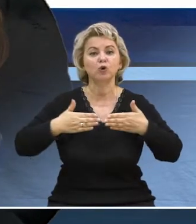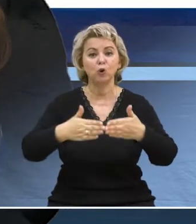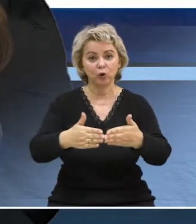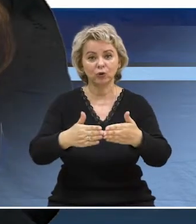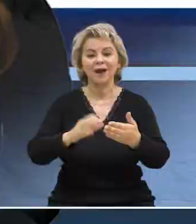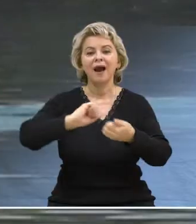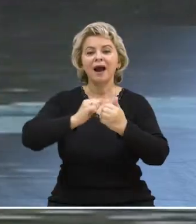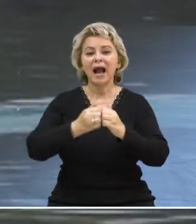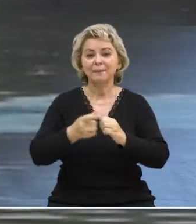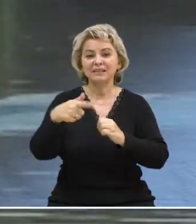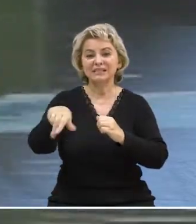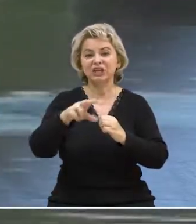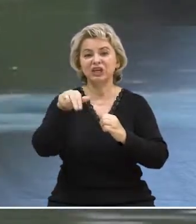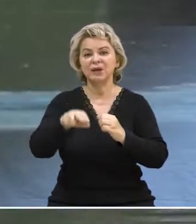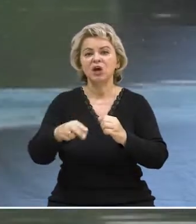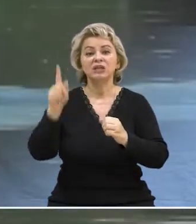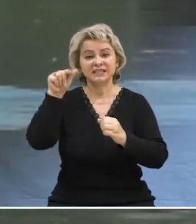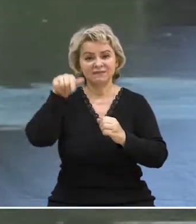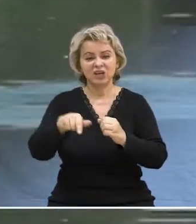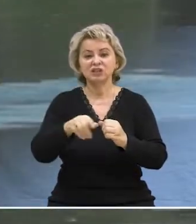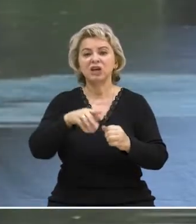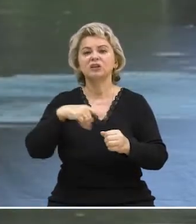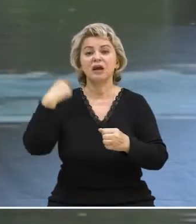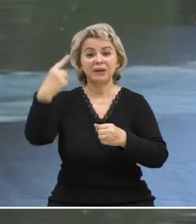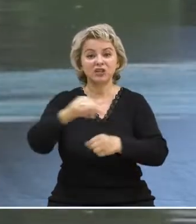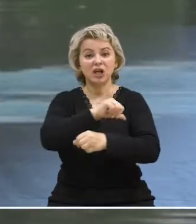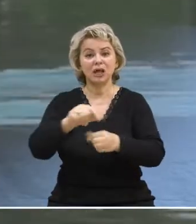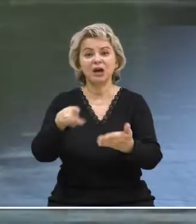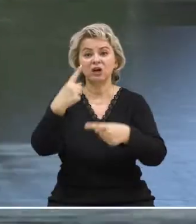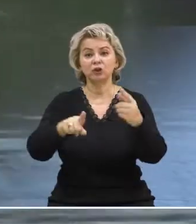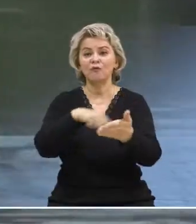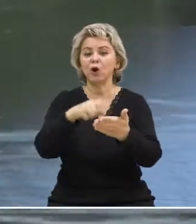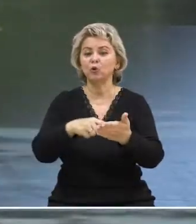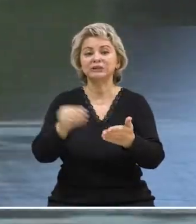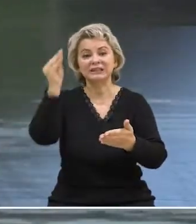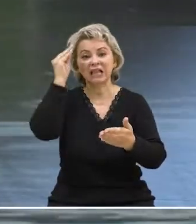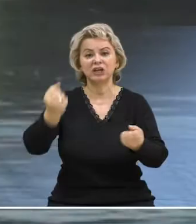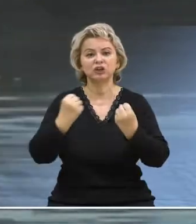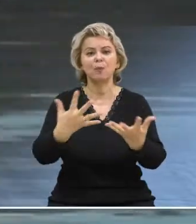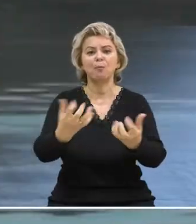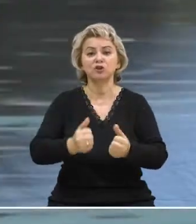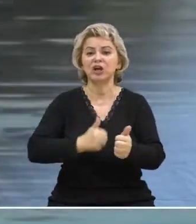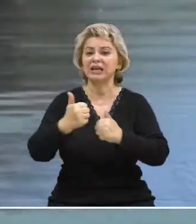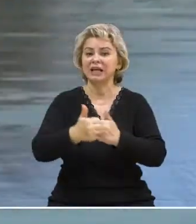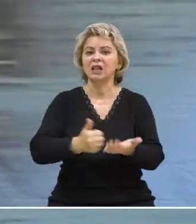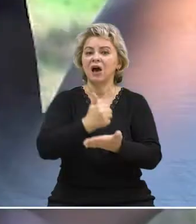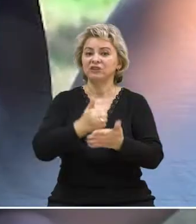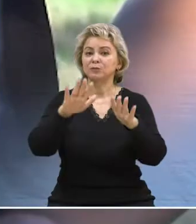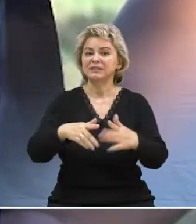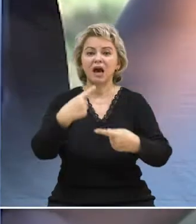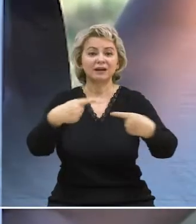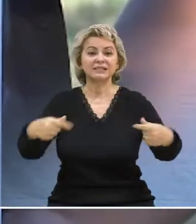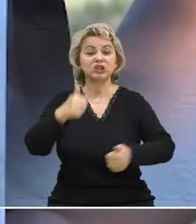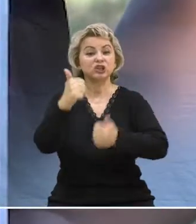спортивную лодку. Каменские грибцы известны далеко за пределами родного города. Талантливые спортсмены не раз занимали призовые места на